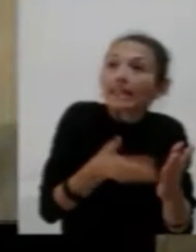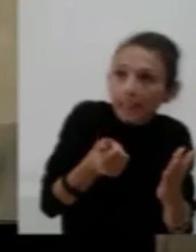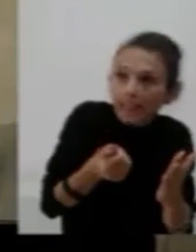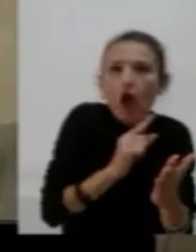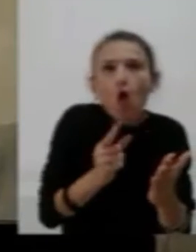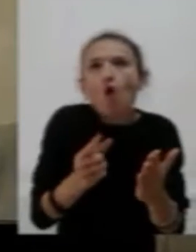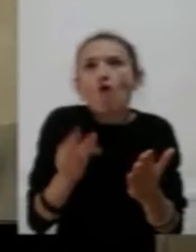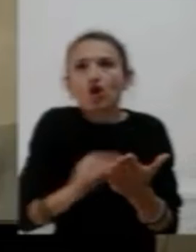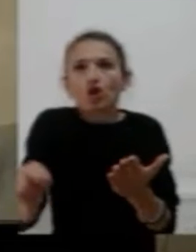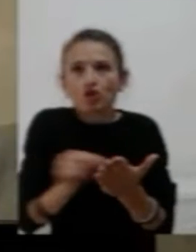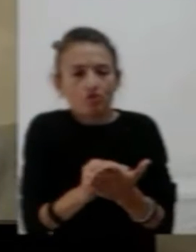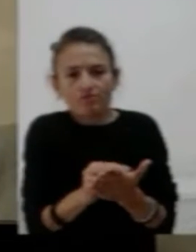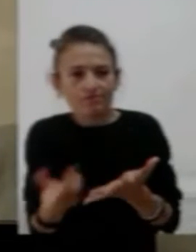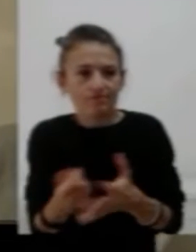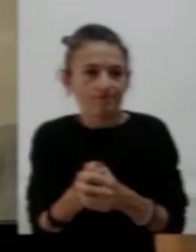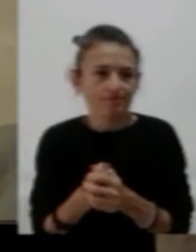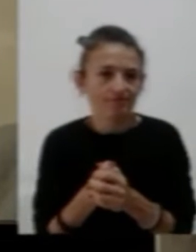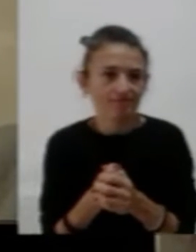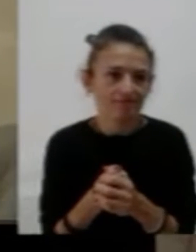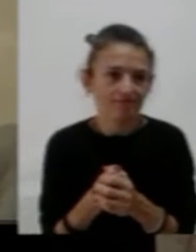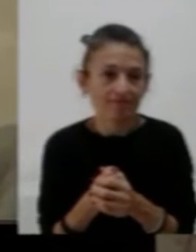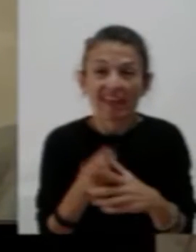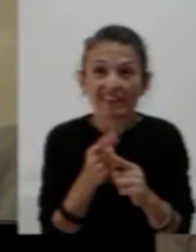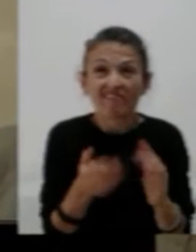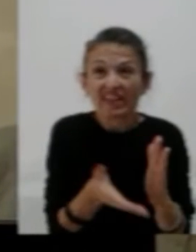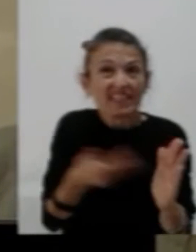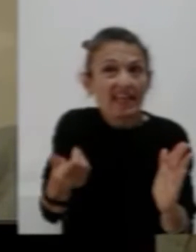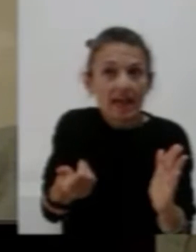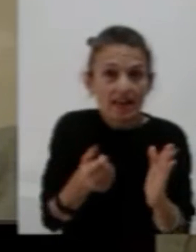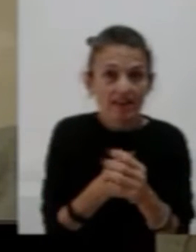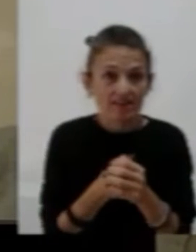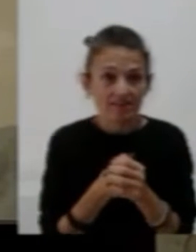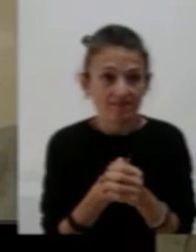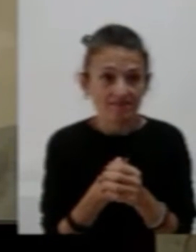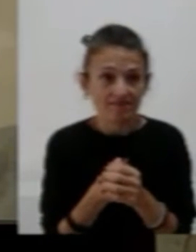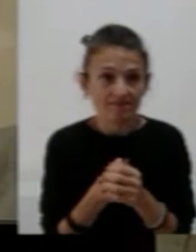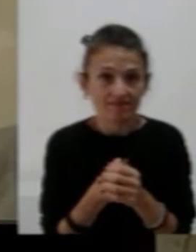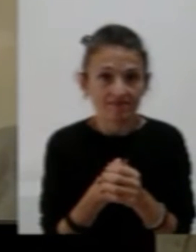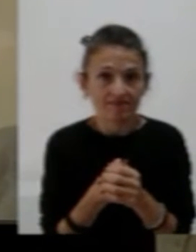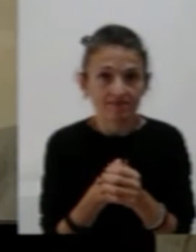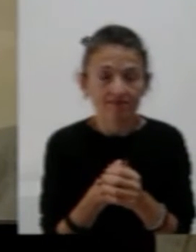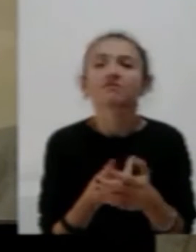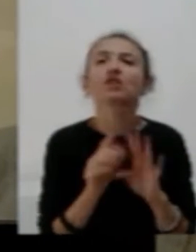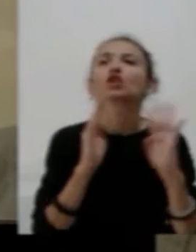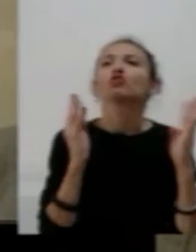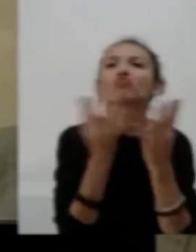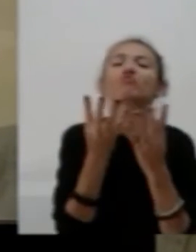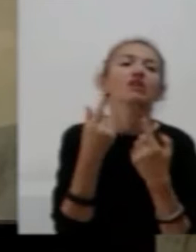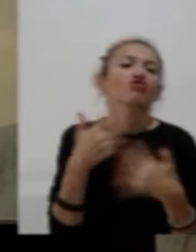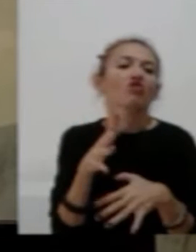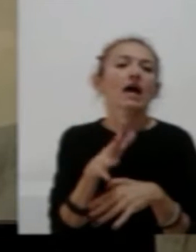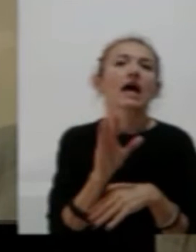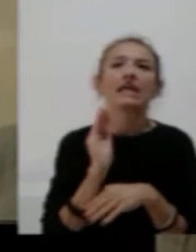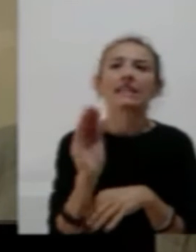E di ritirarla. All'Aggiunta ha chiesto il ritiro della mozione, questa è la proposta. Il proponente cosa